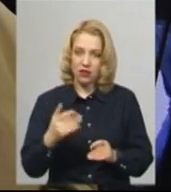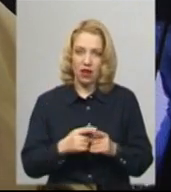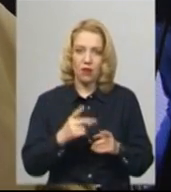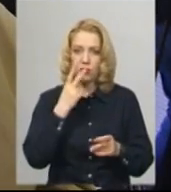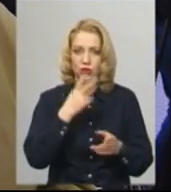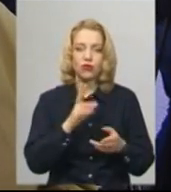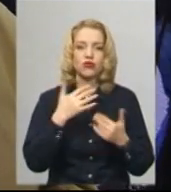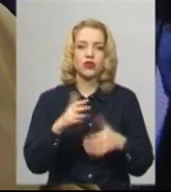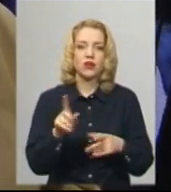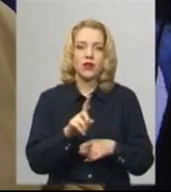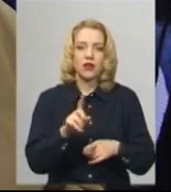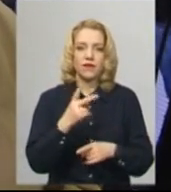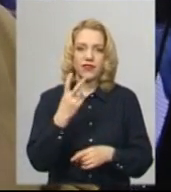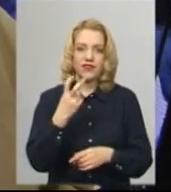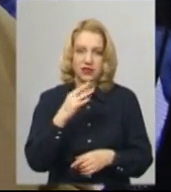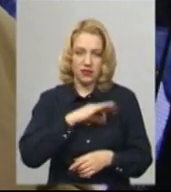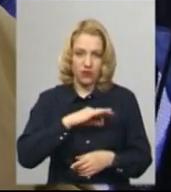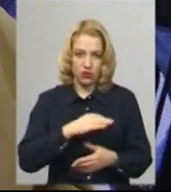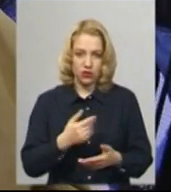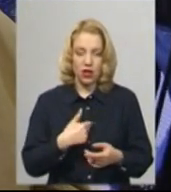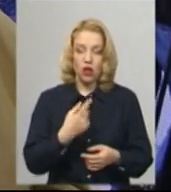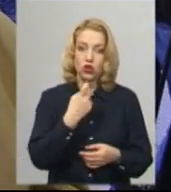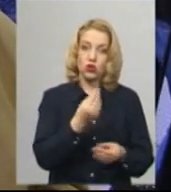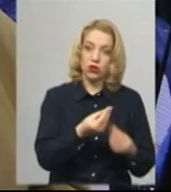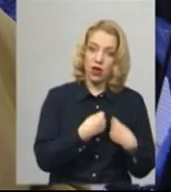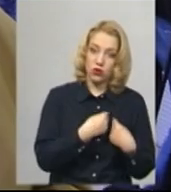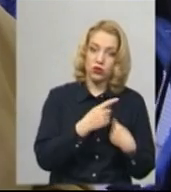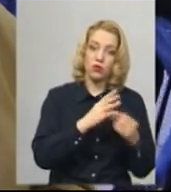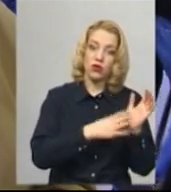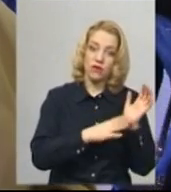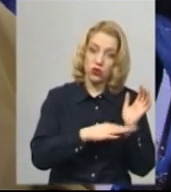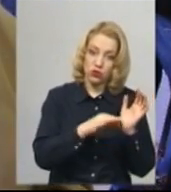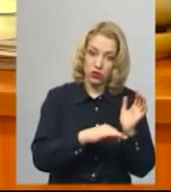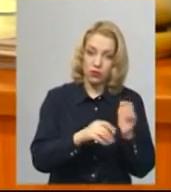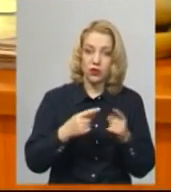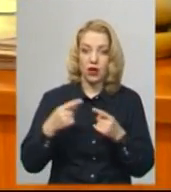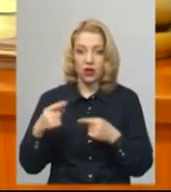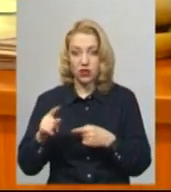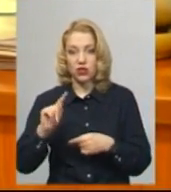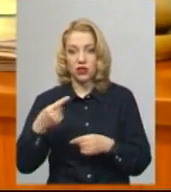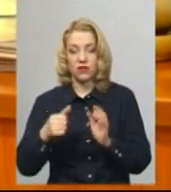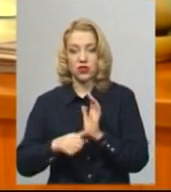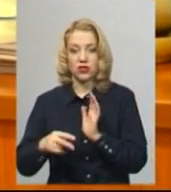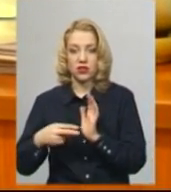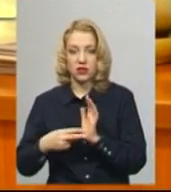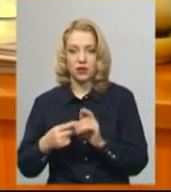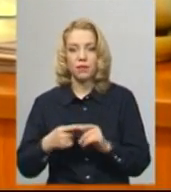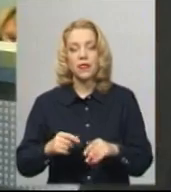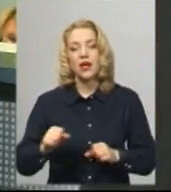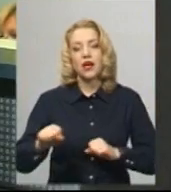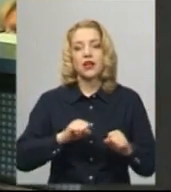кВт. Вже треба платити. 100 тобі дають по 90 копійок, інше по гривні 67. Керівник відділу по роботі з